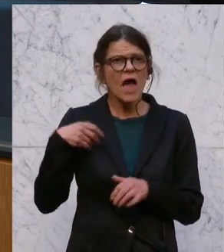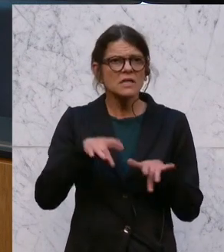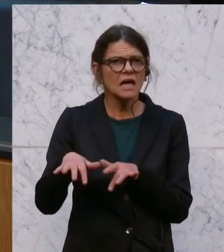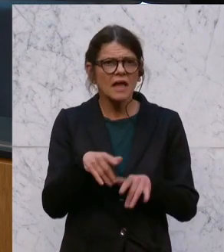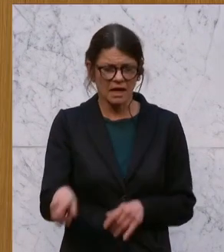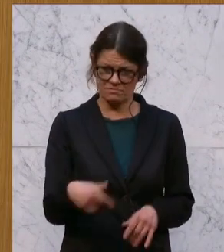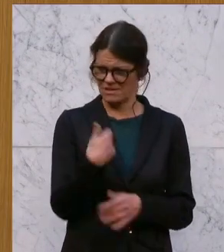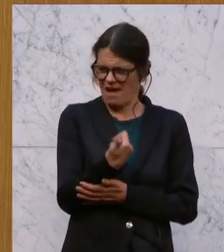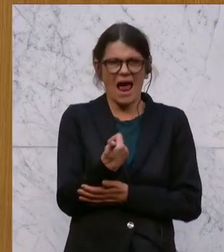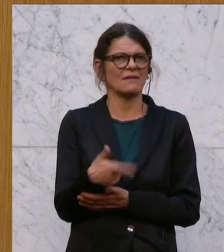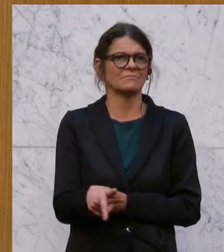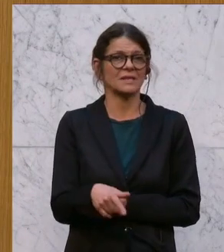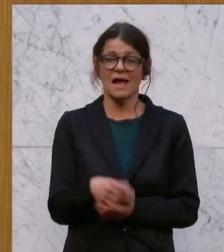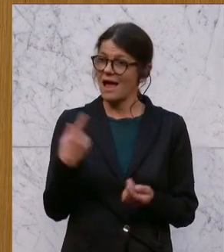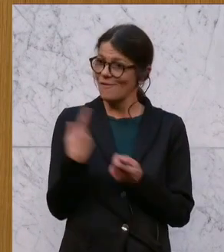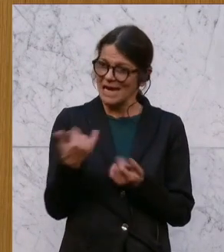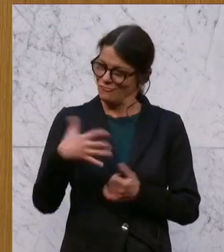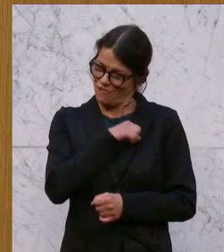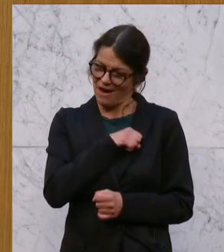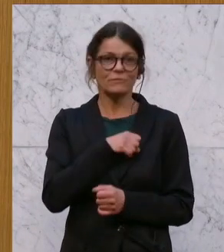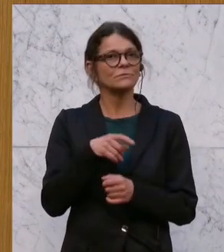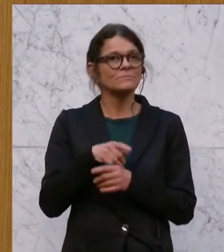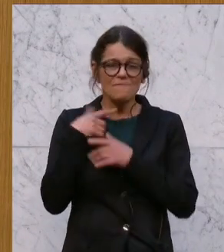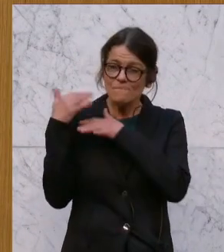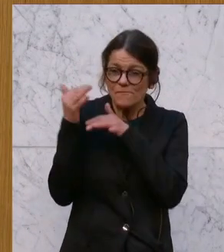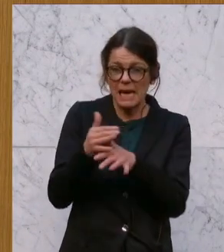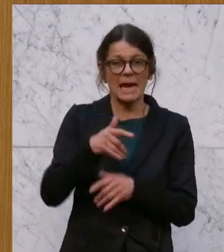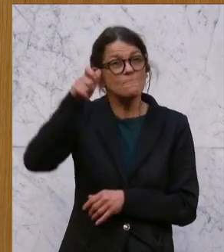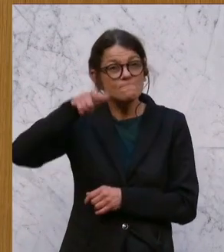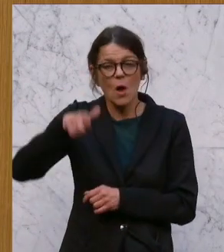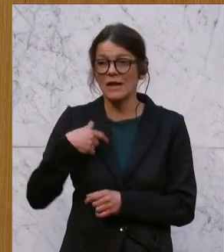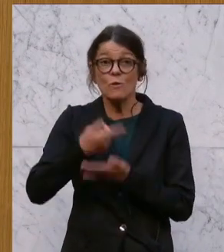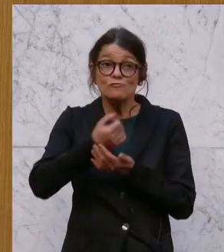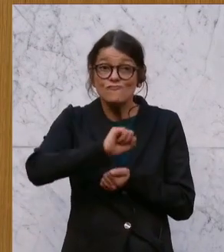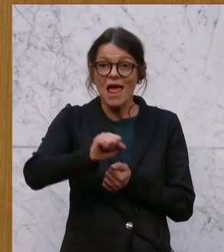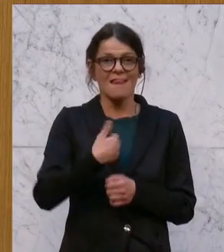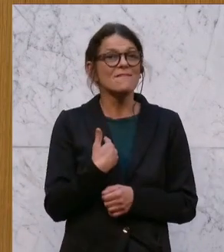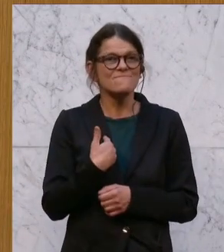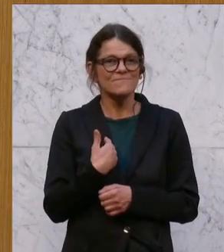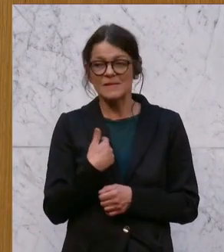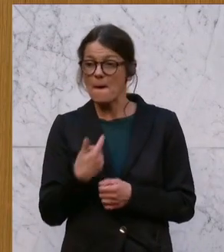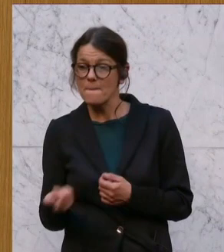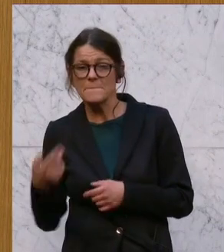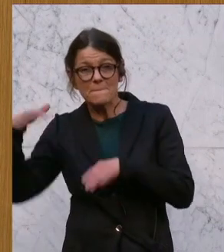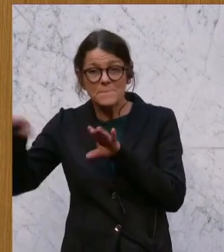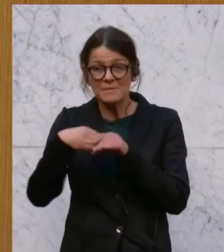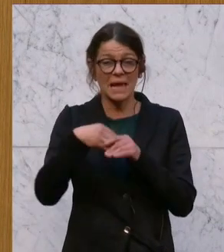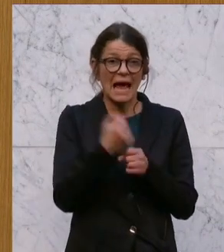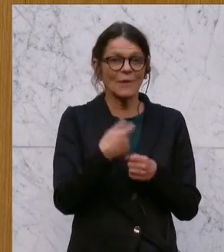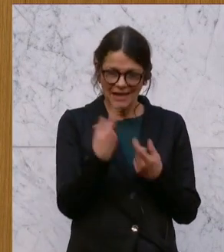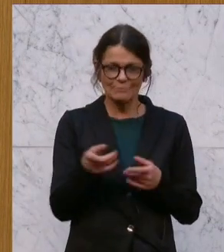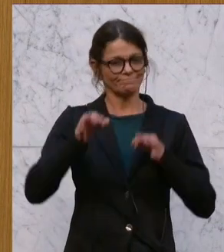sind eines der Einfallstore dafür, dass man möglichst viele und möglichst schnell in entscheidende